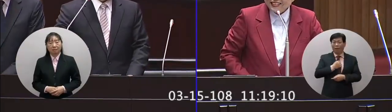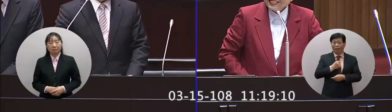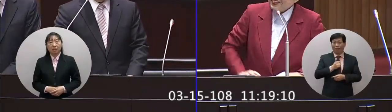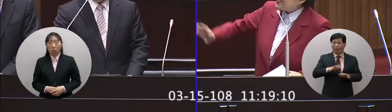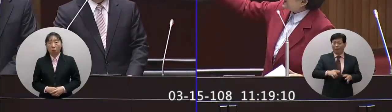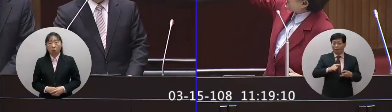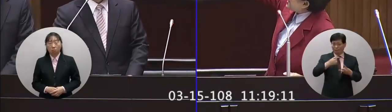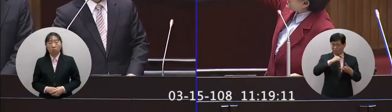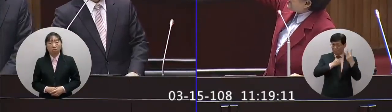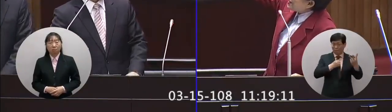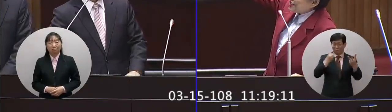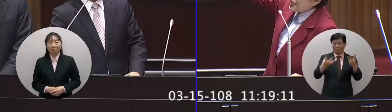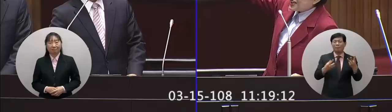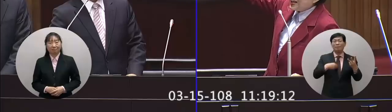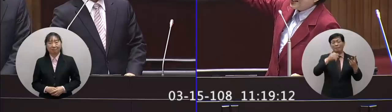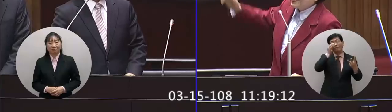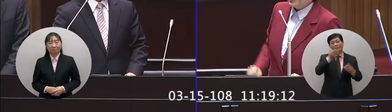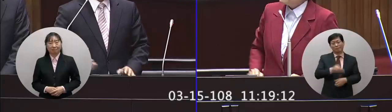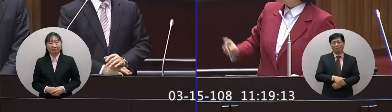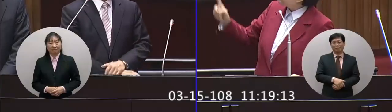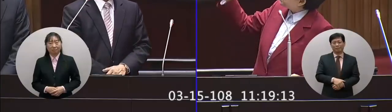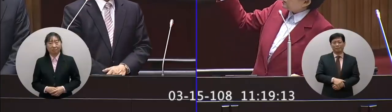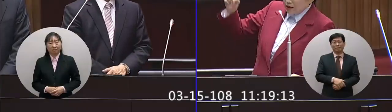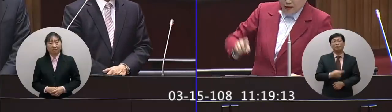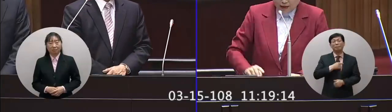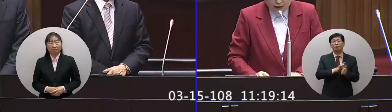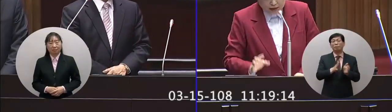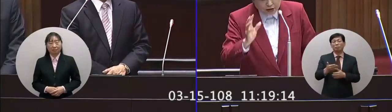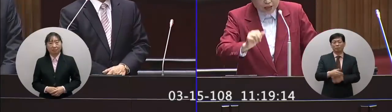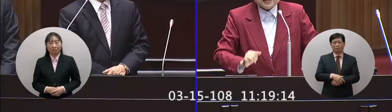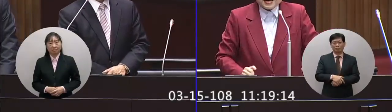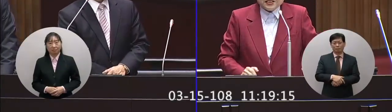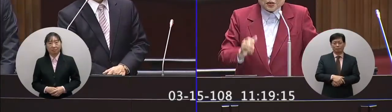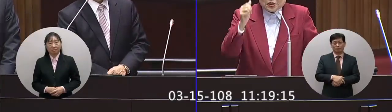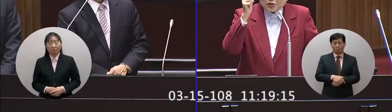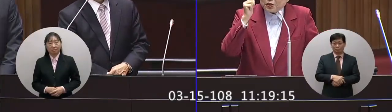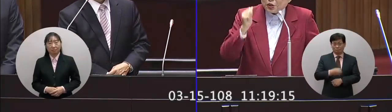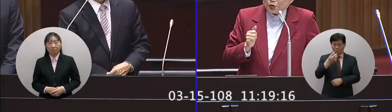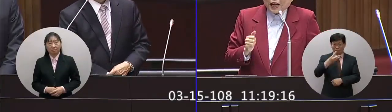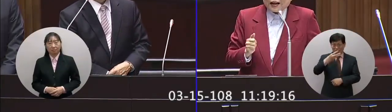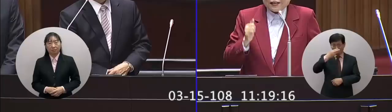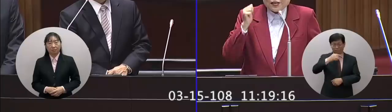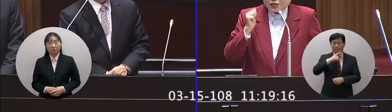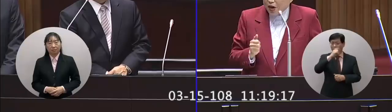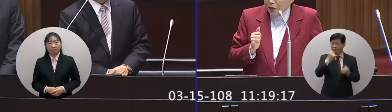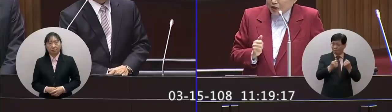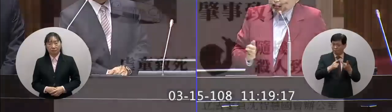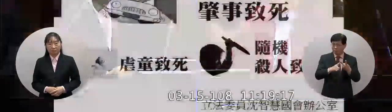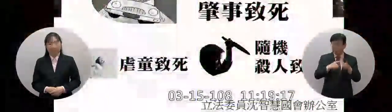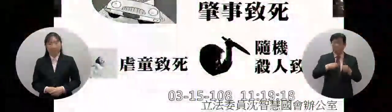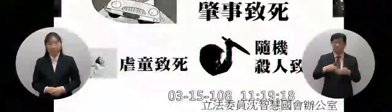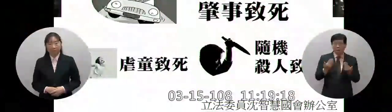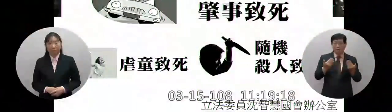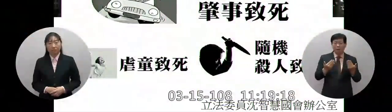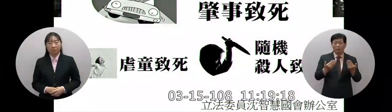害,你知道嗎我讓你看一下,新的傷害咦,我的助理,你知道新的傷害就是酒駕,肇